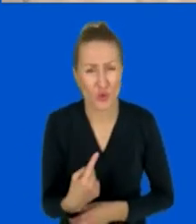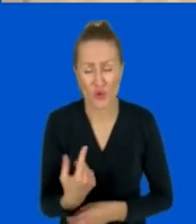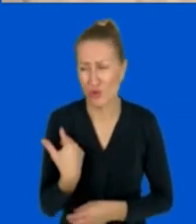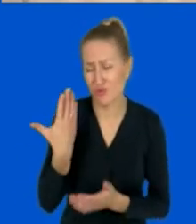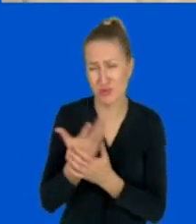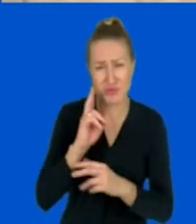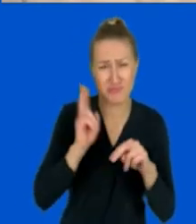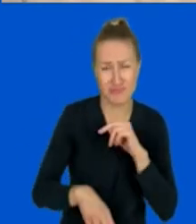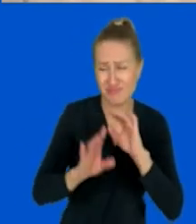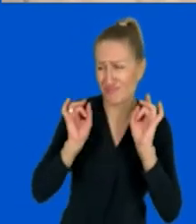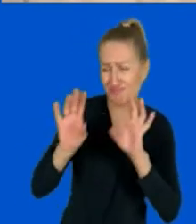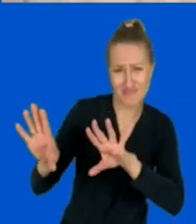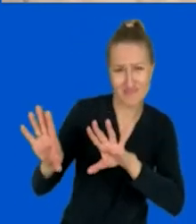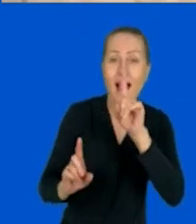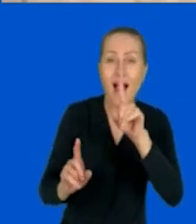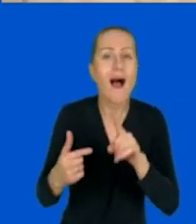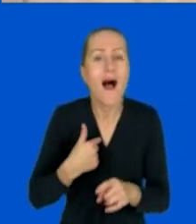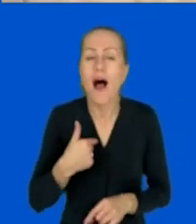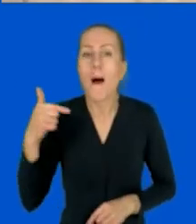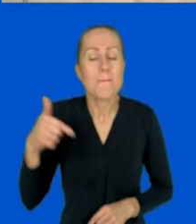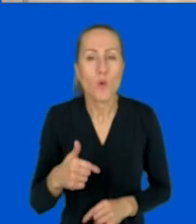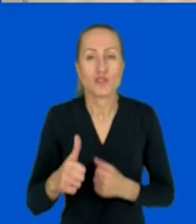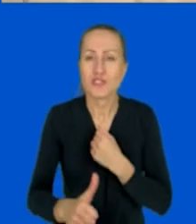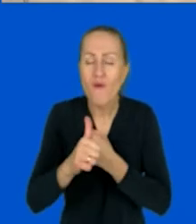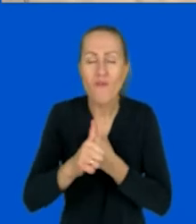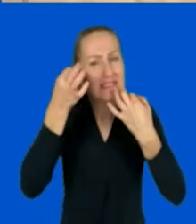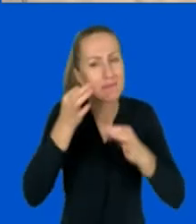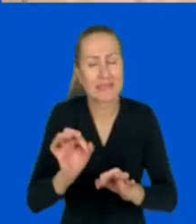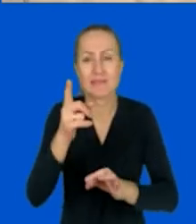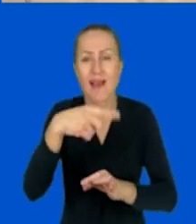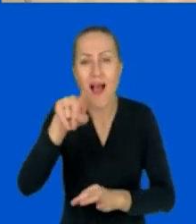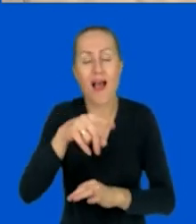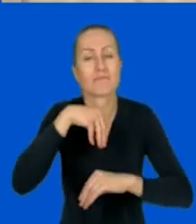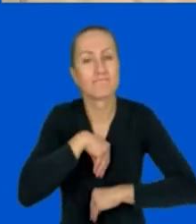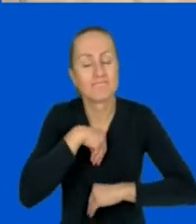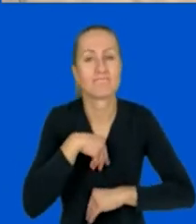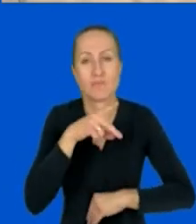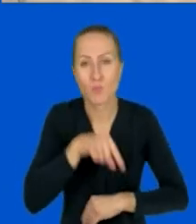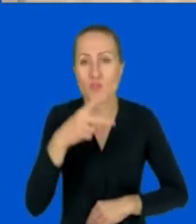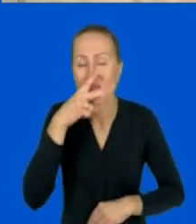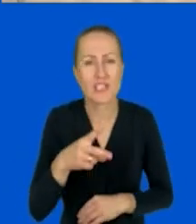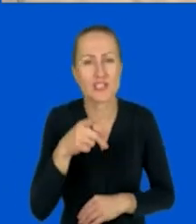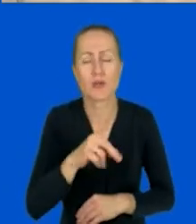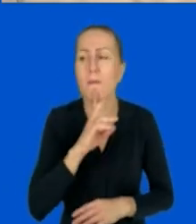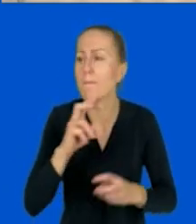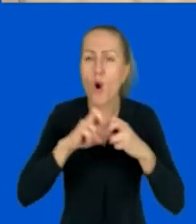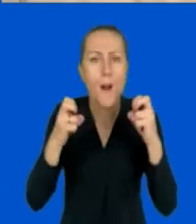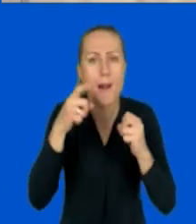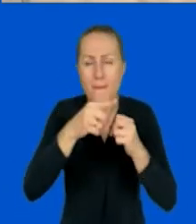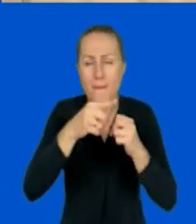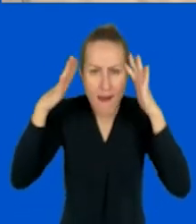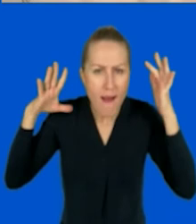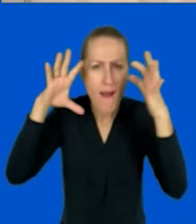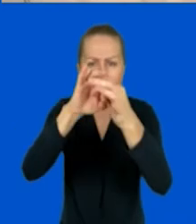Czyli muszę spowodować, żebyście odczuli na sobie, że ten problem, którymi będziemy się dzisiaj zajmowali, was bezpośrednio dotyczy.